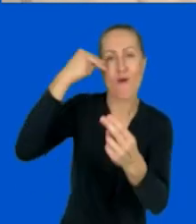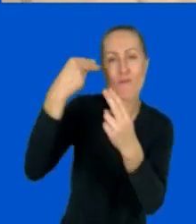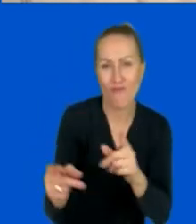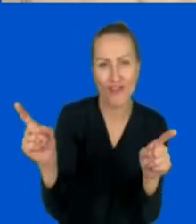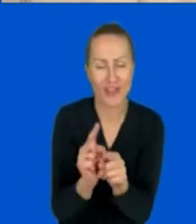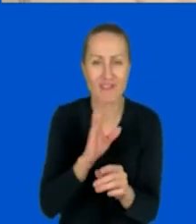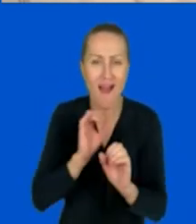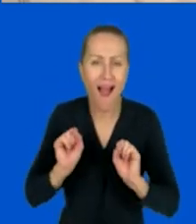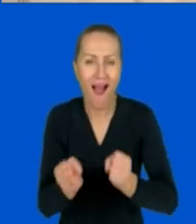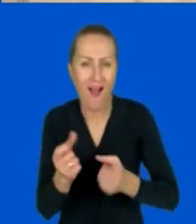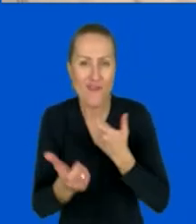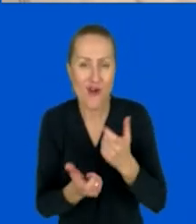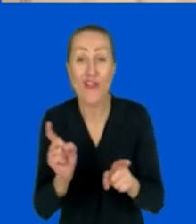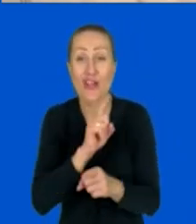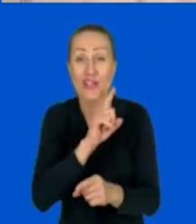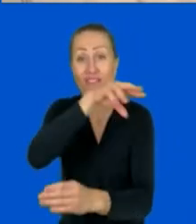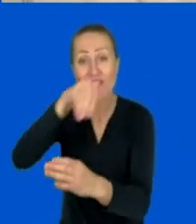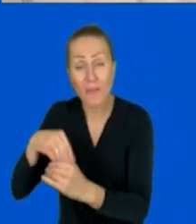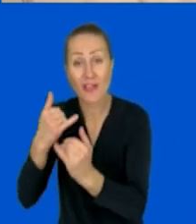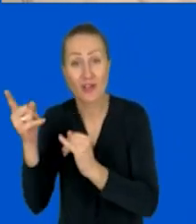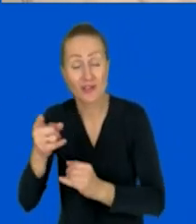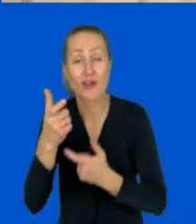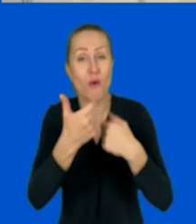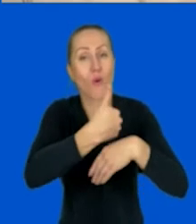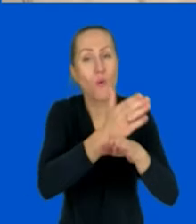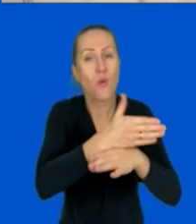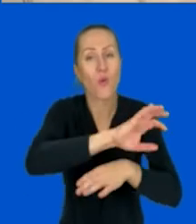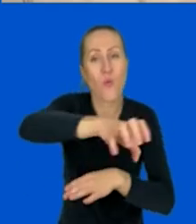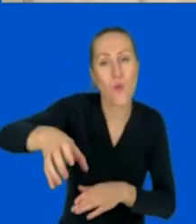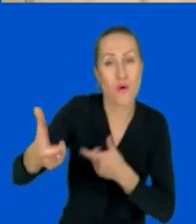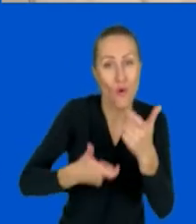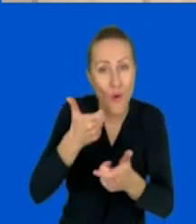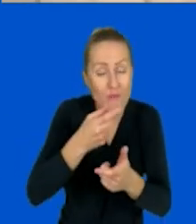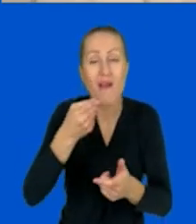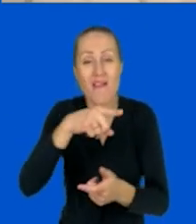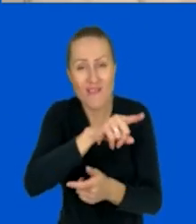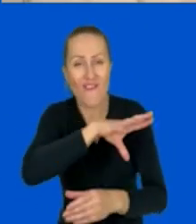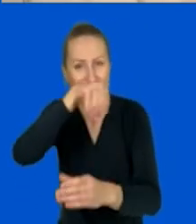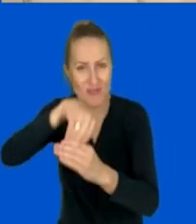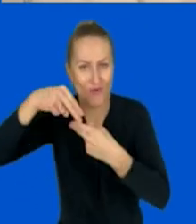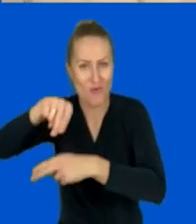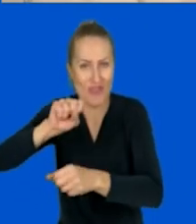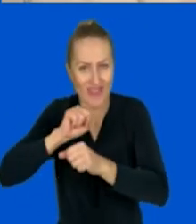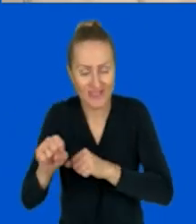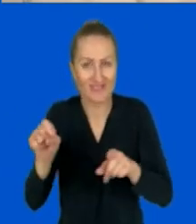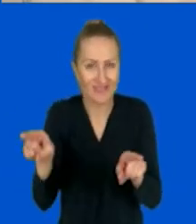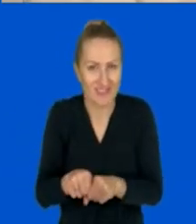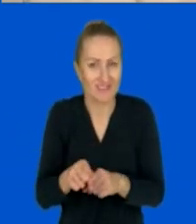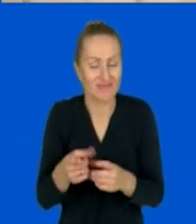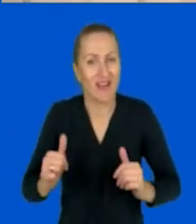w sesjach, kiedy dzielimy grupę na mniejsze grupy, żeby uczestnicy